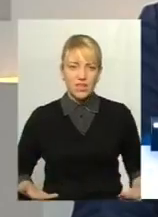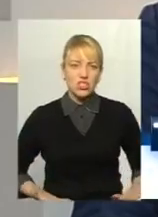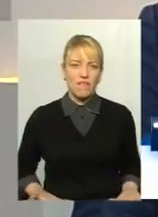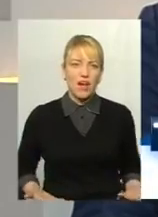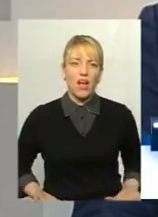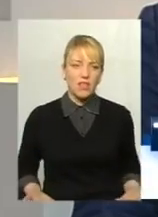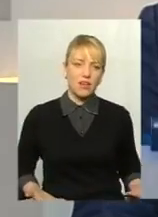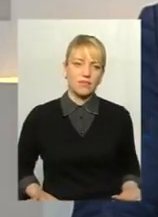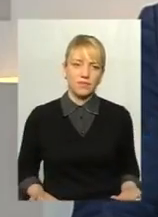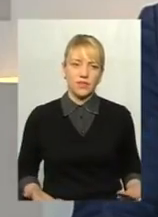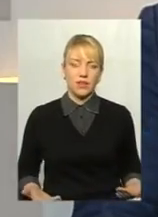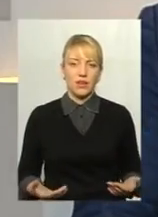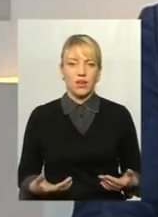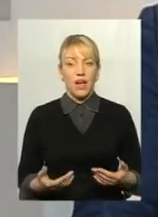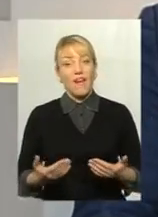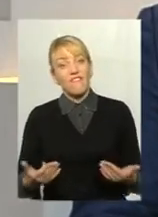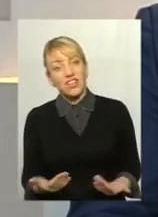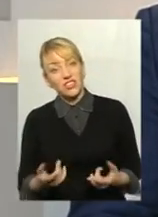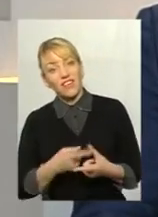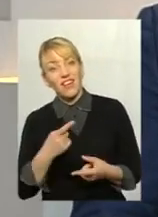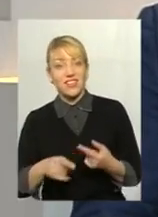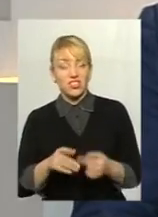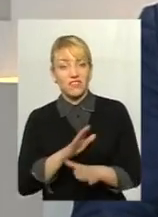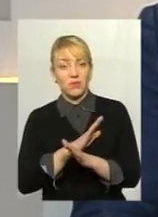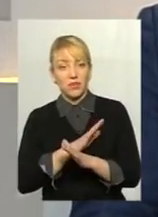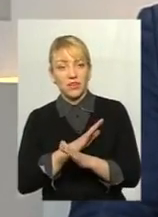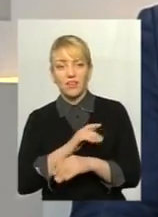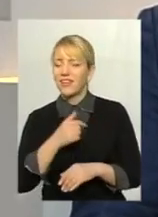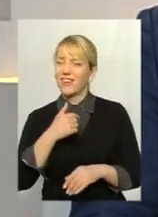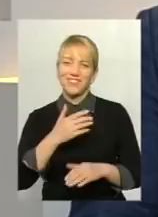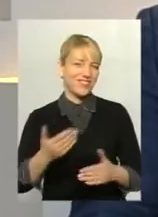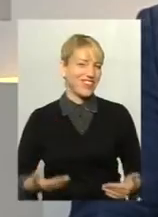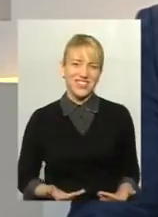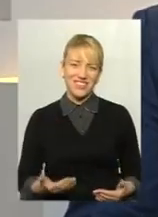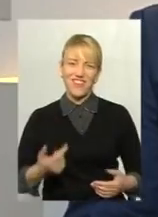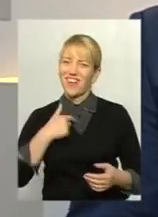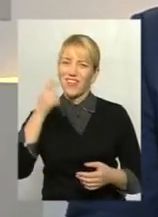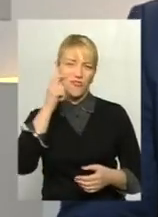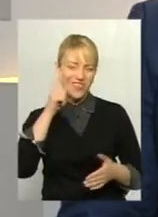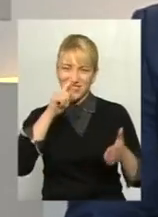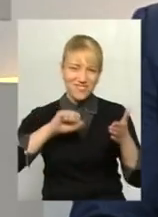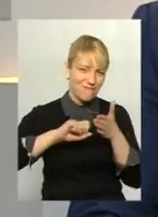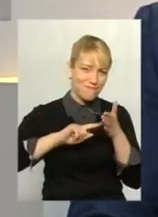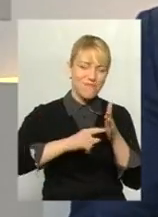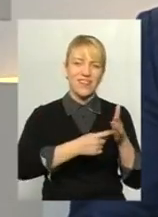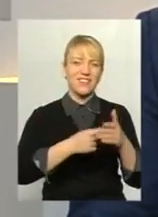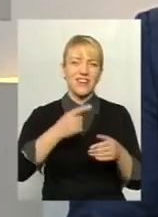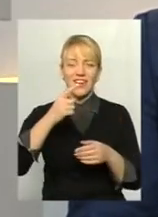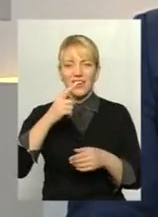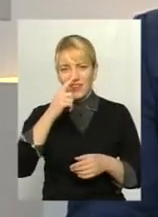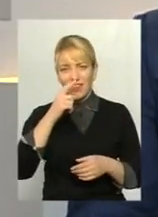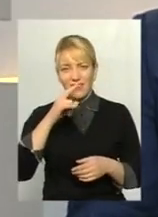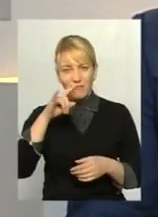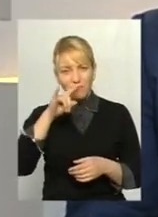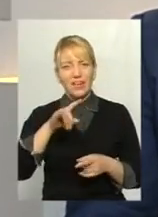Виживання чи все-таки вимирання вже? Виживання. У нас українці впертий народ, люблять виживати, і все життя в нас